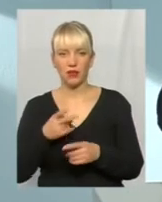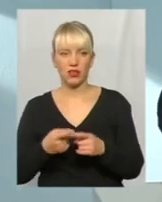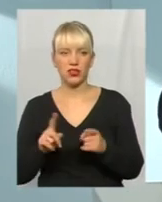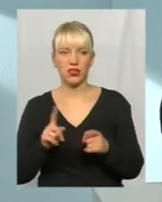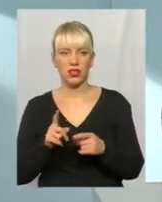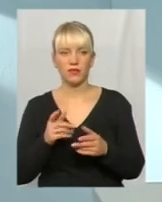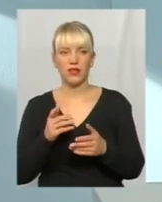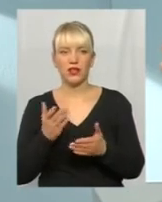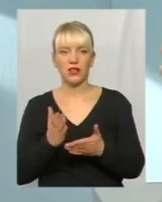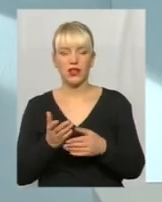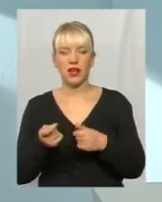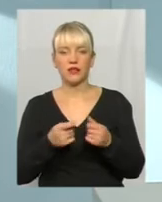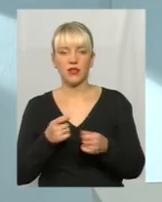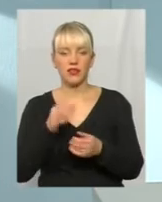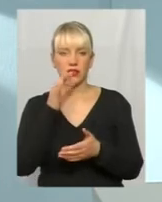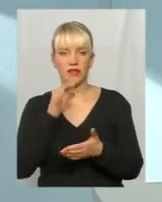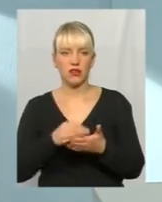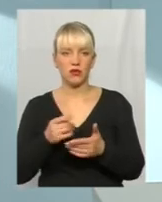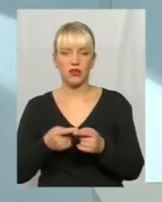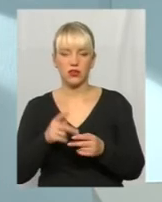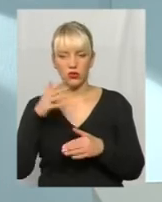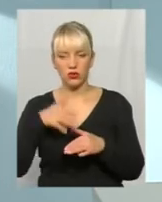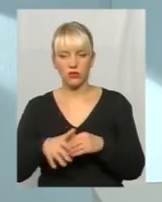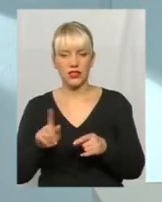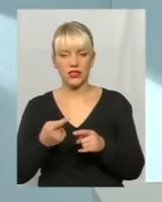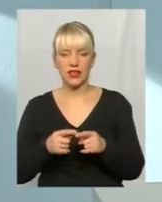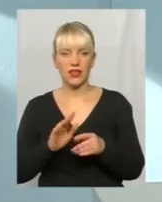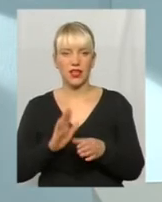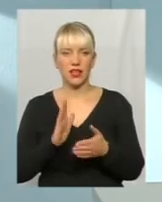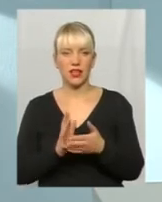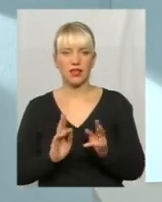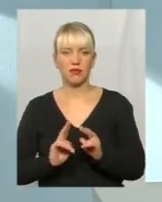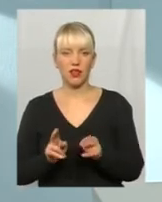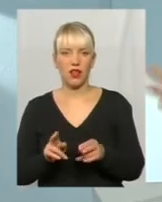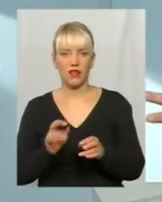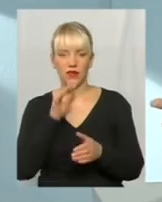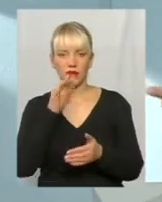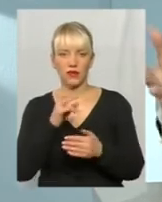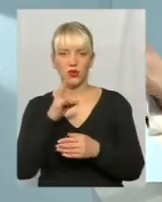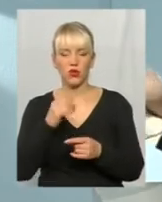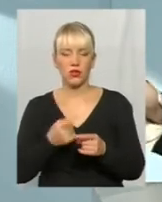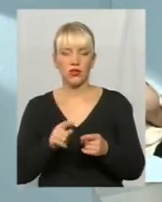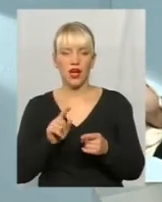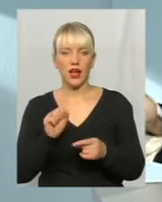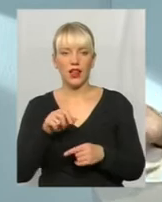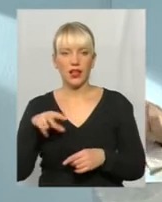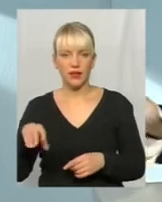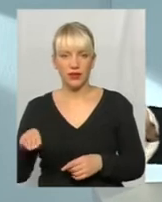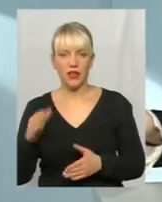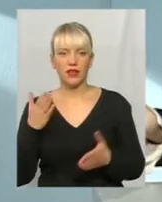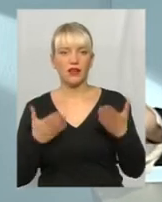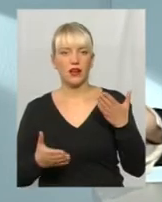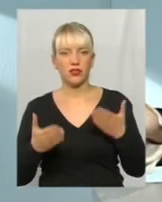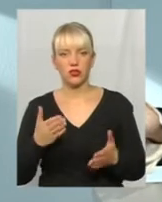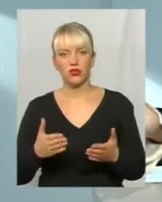адміністративна відповідальність. Зрозуміло, що це не кримінальна відповідальність, це адміністративна відповідальність. Але, ну, уявіть собі, якщо